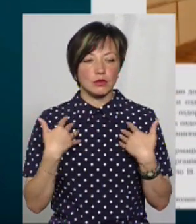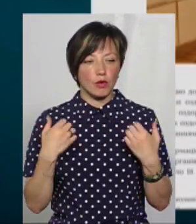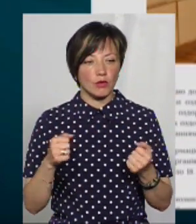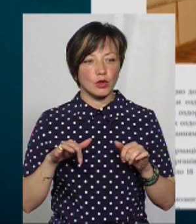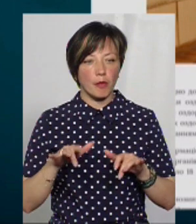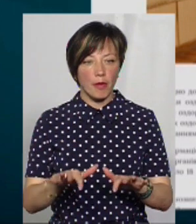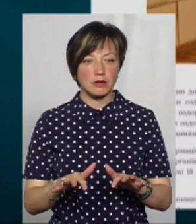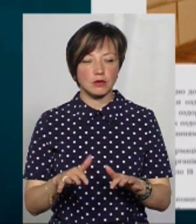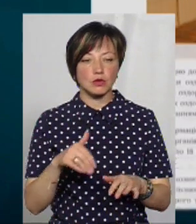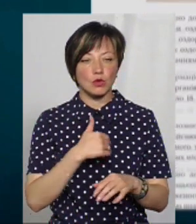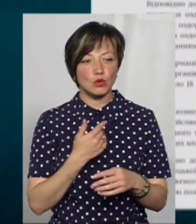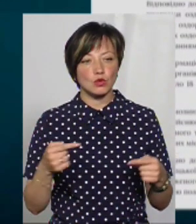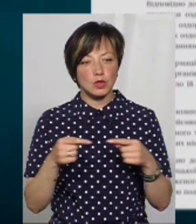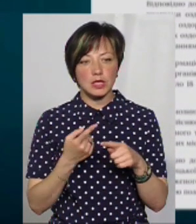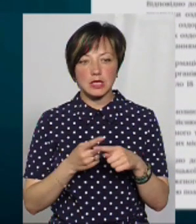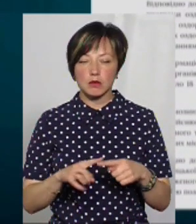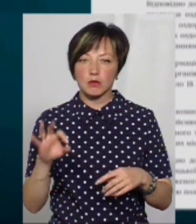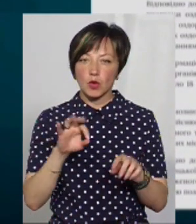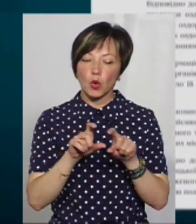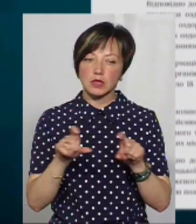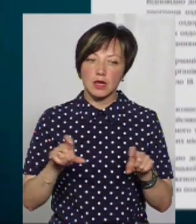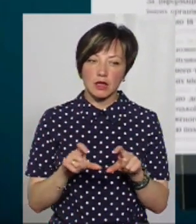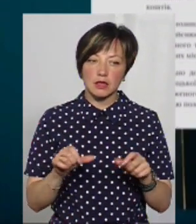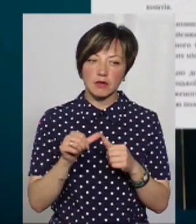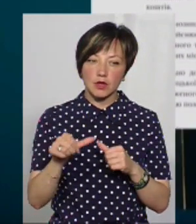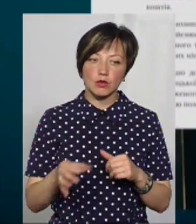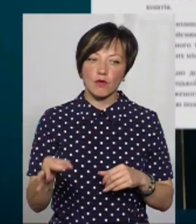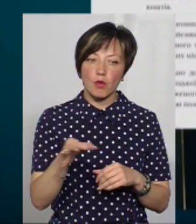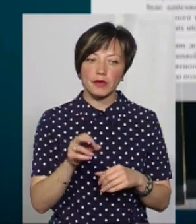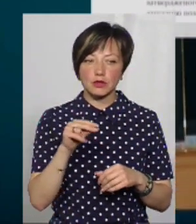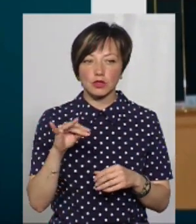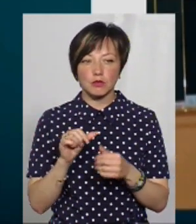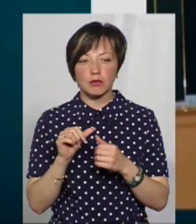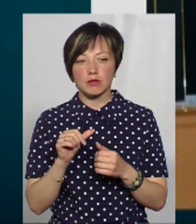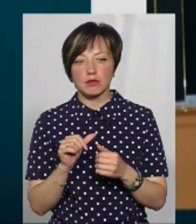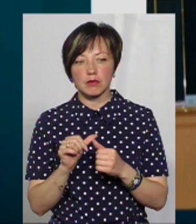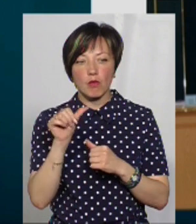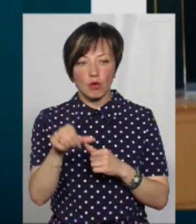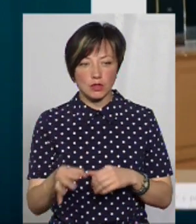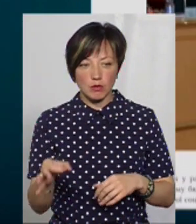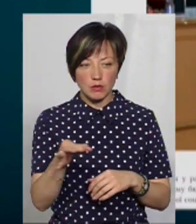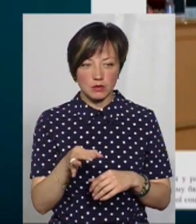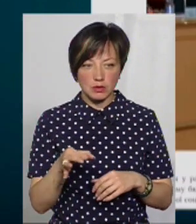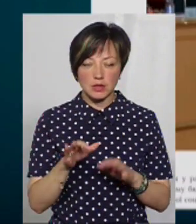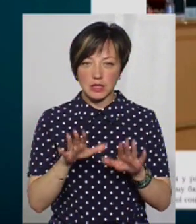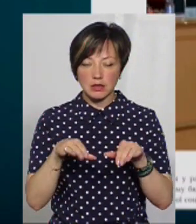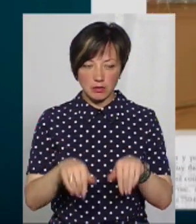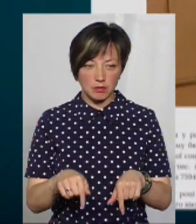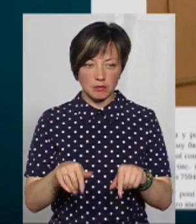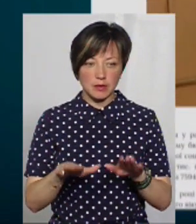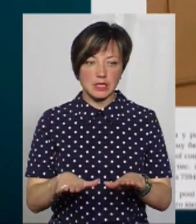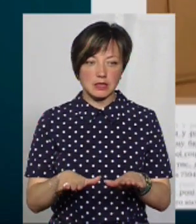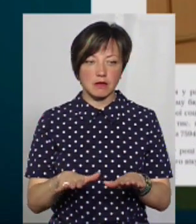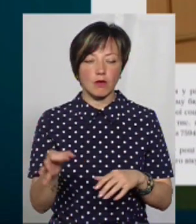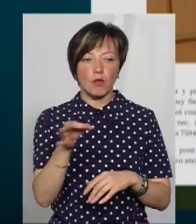'ячої кампанії. Хочу уточнити, це йдеться про заклади виключно в області, чи поза її межами? Виключно в області. Виключно в